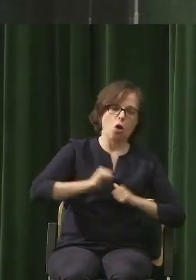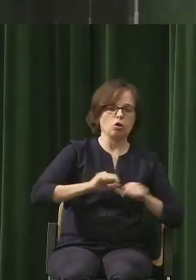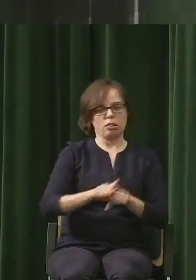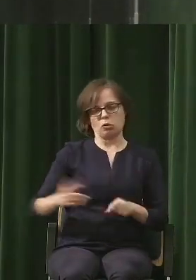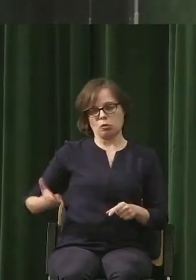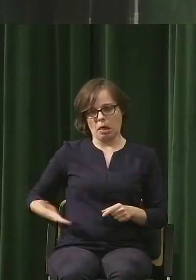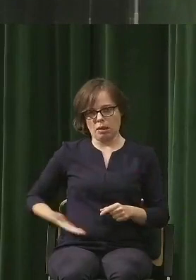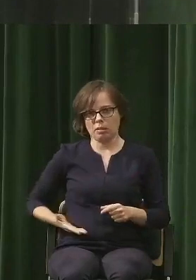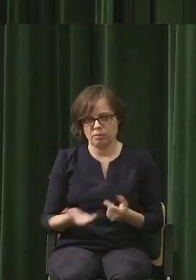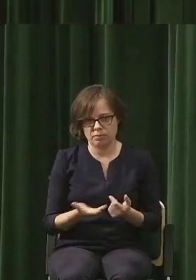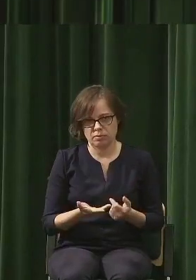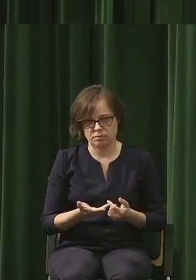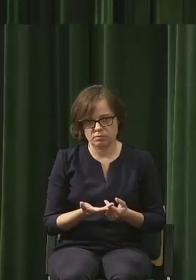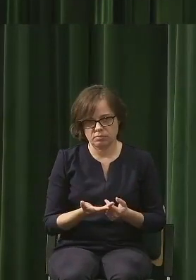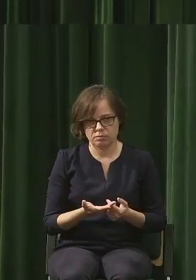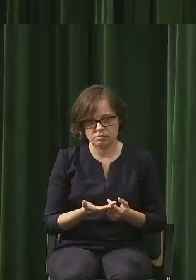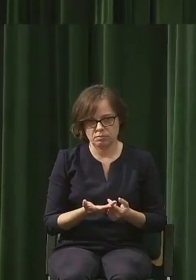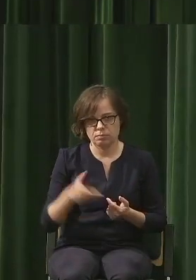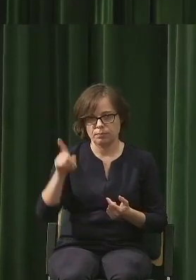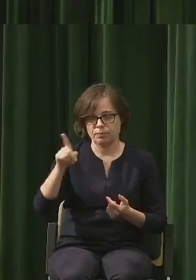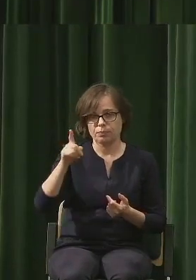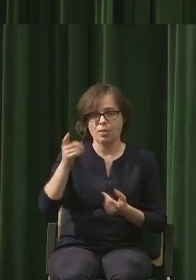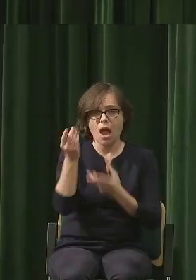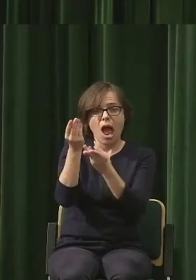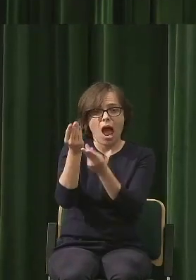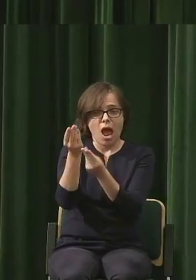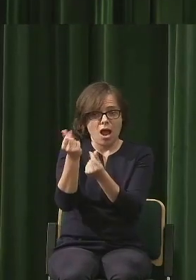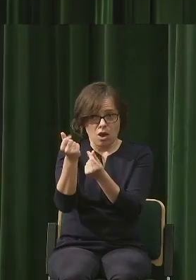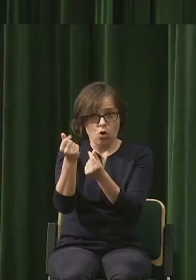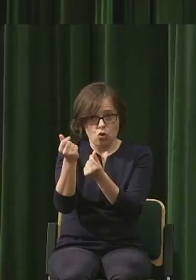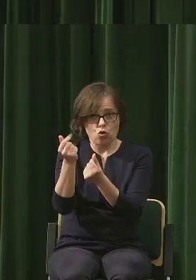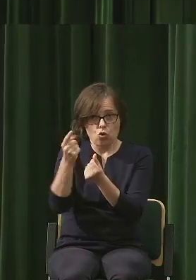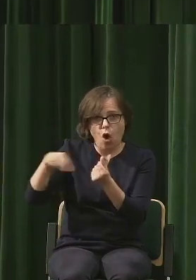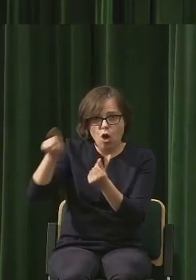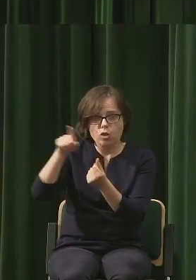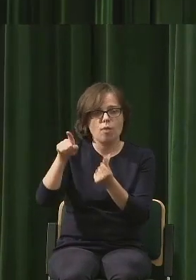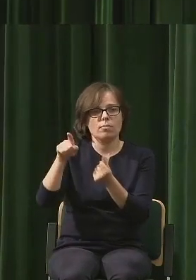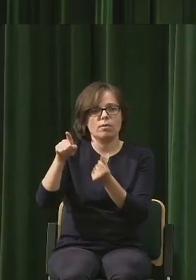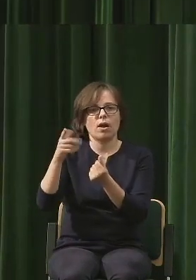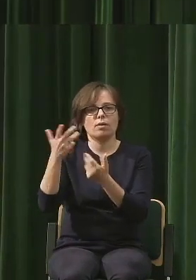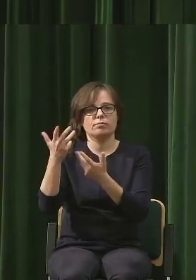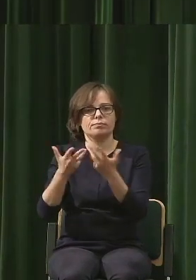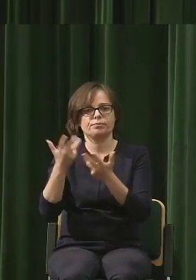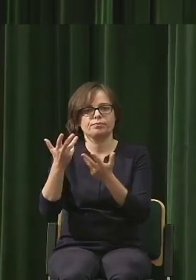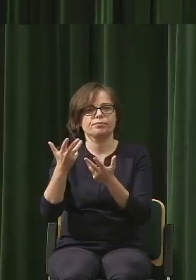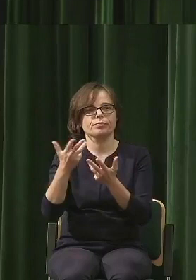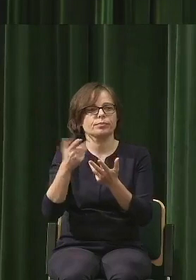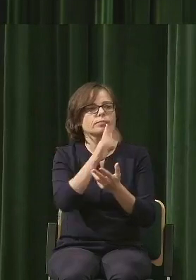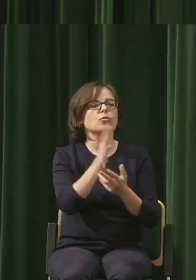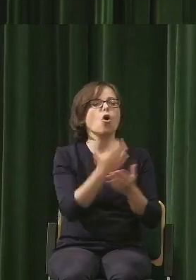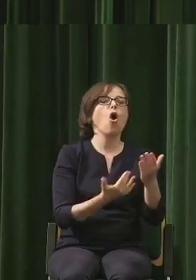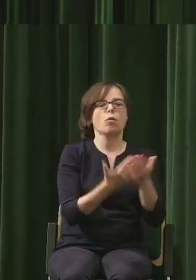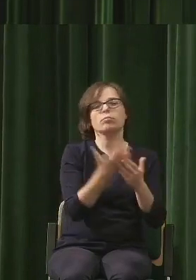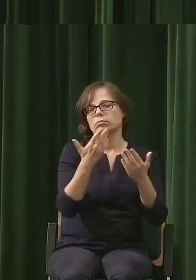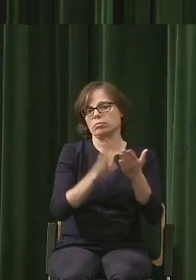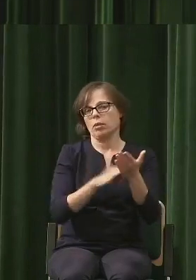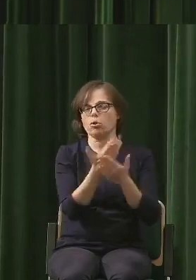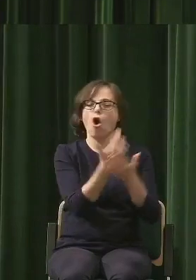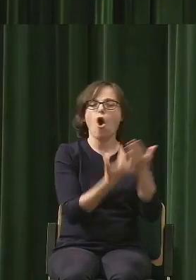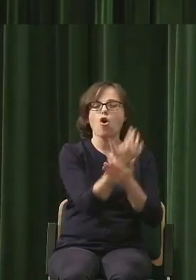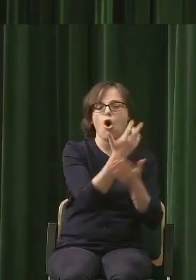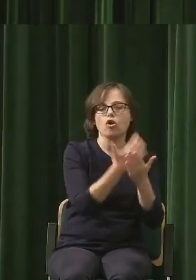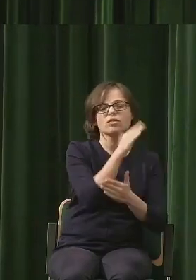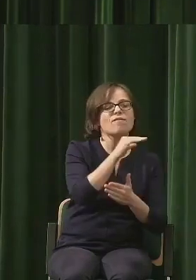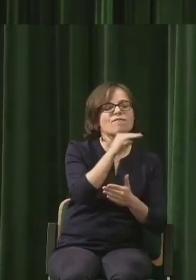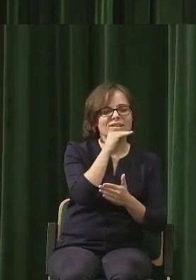Egoizm każde szukać maksymalnego i to nie zaspokajać się nawet tylko samą tać jak rośliny. Roślinom wystarczy to, że przekażą